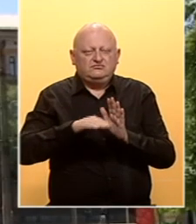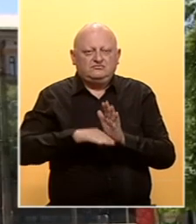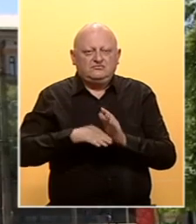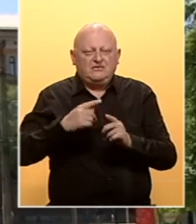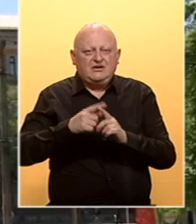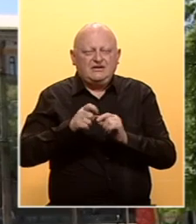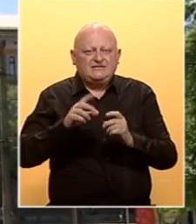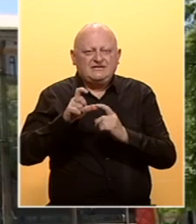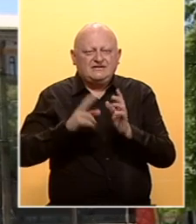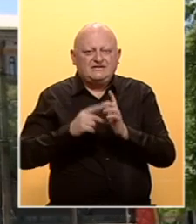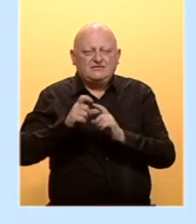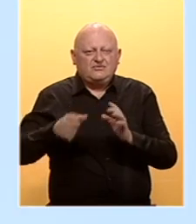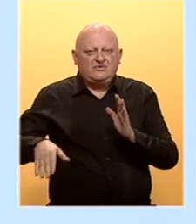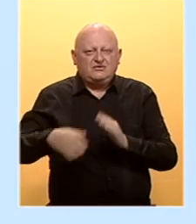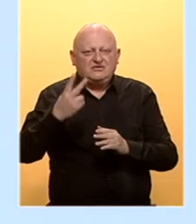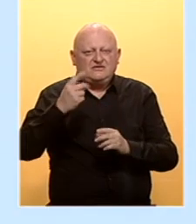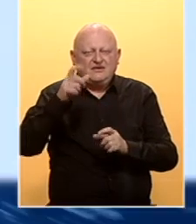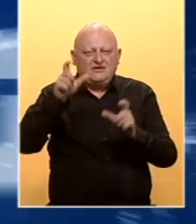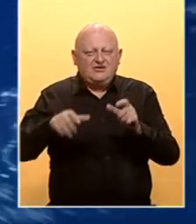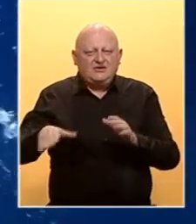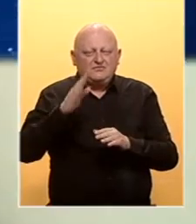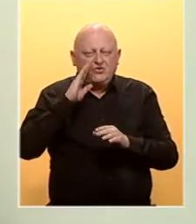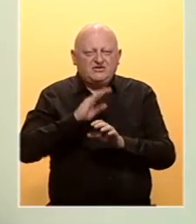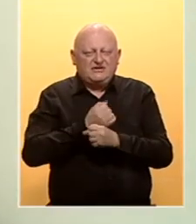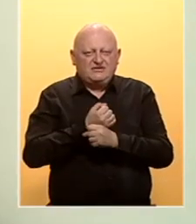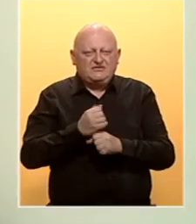KDZ-a i SNSD-a o izlazku dva naroda iz BIK.